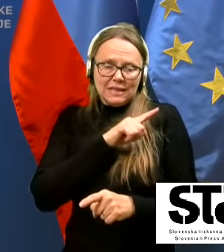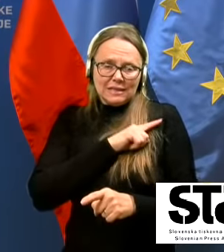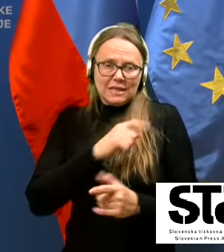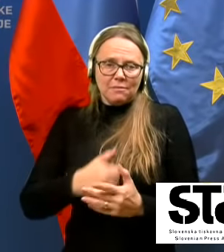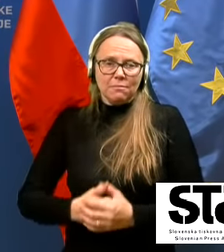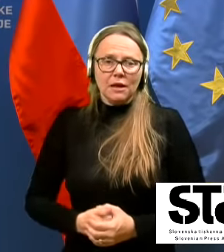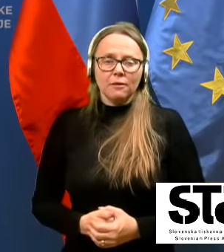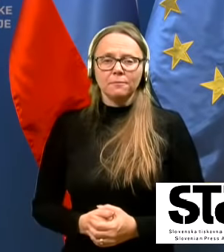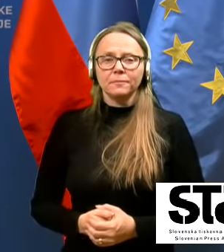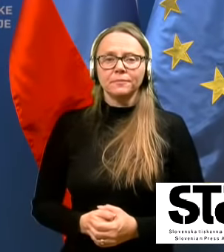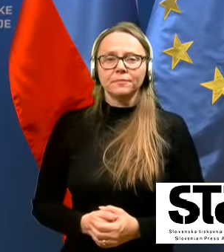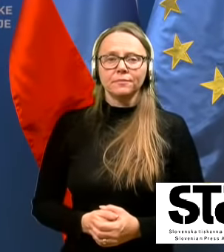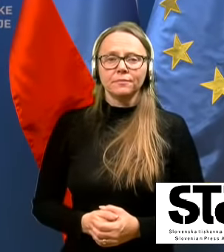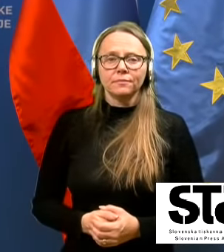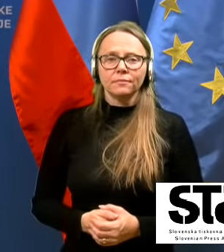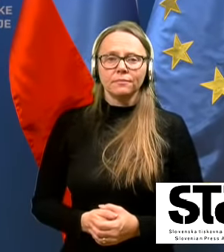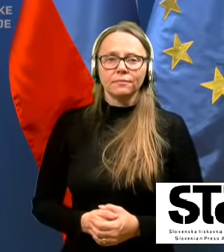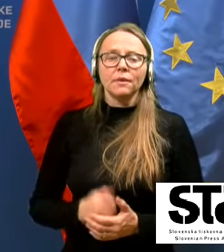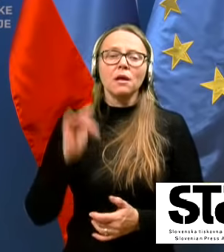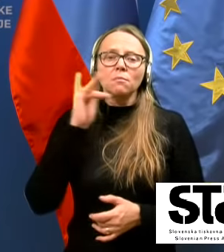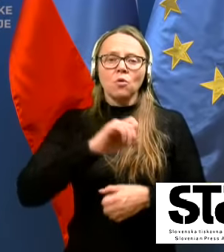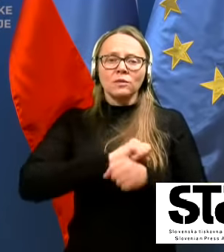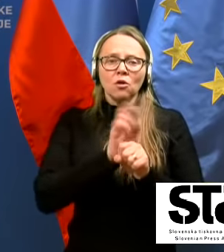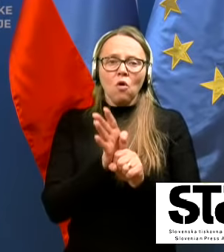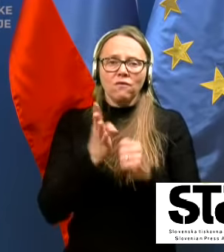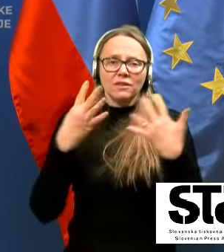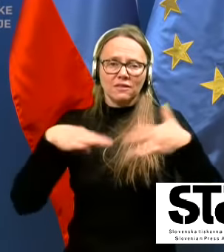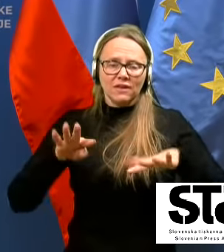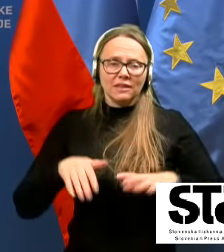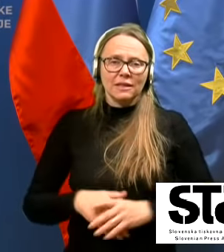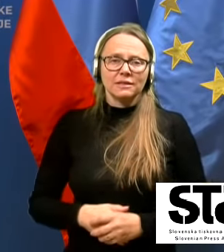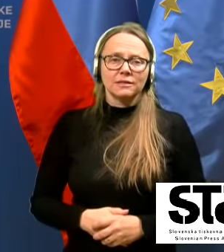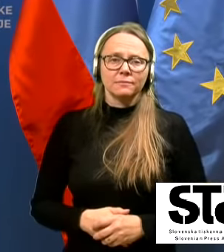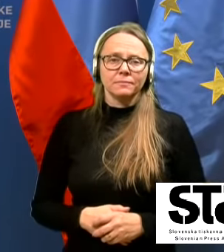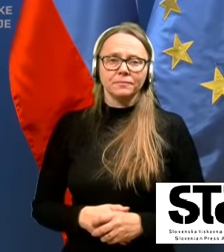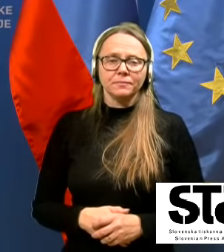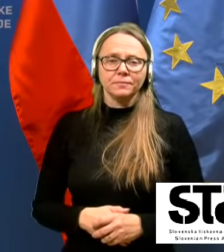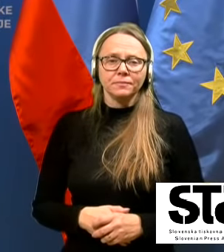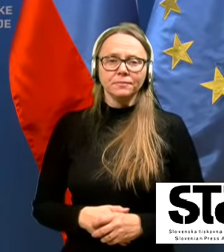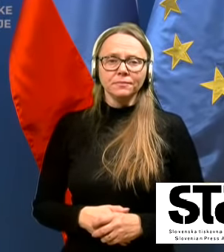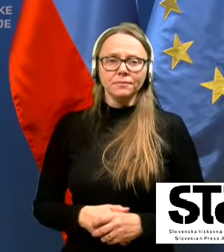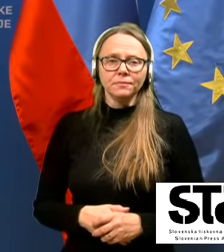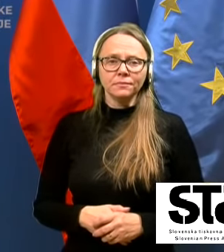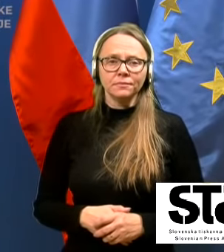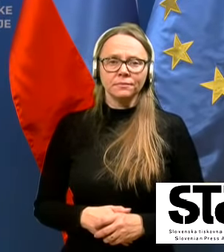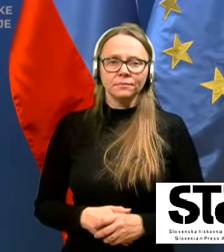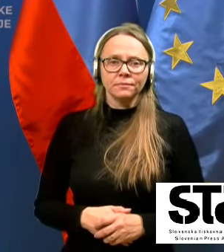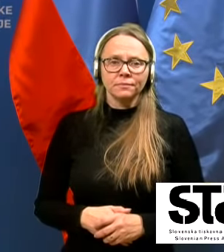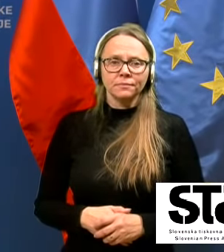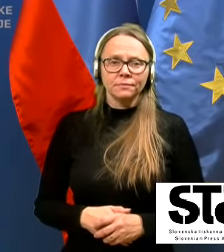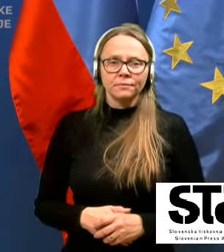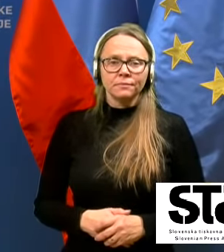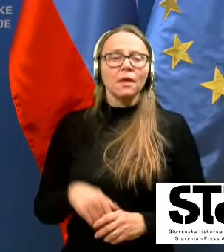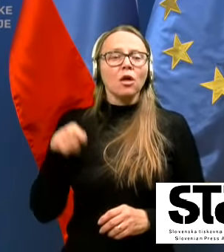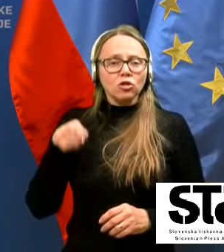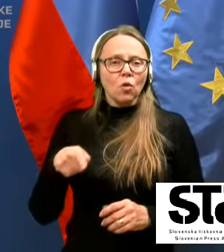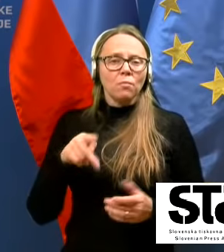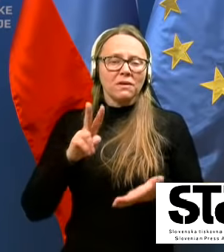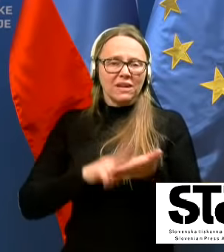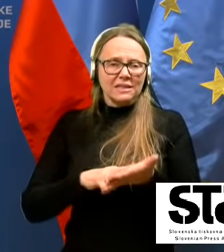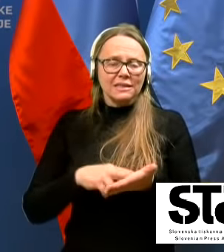proti COVID-19. In to bi v resnici pomenilo, seveda